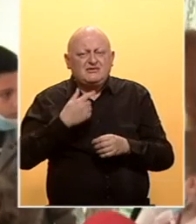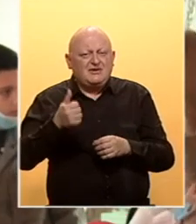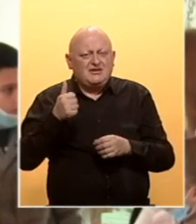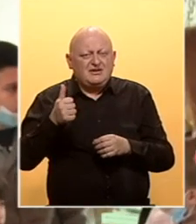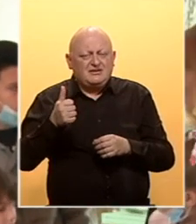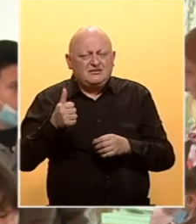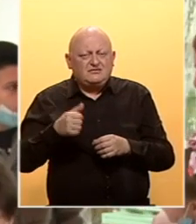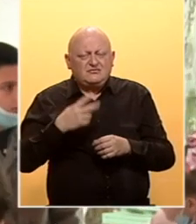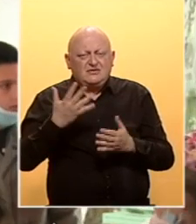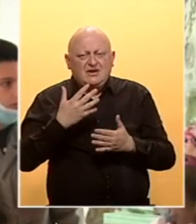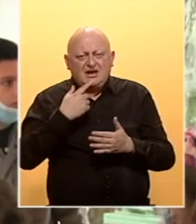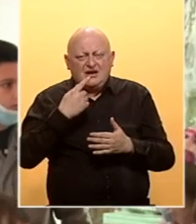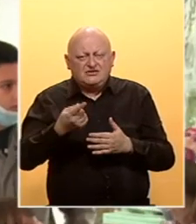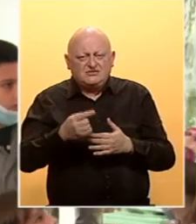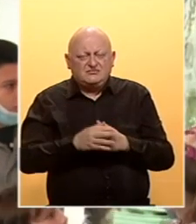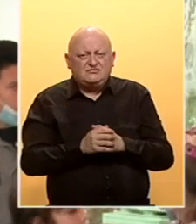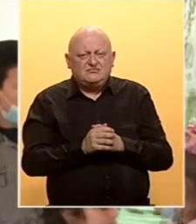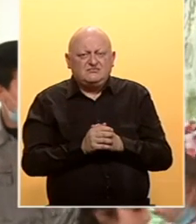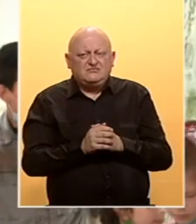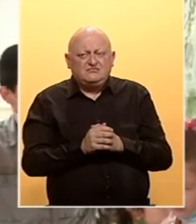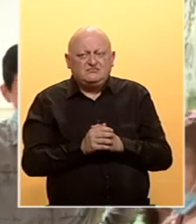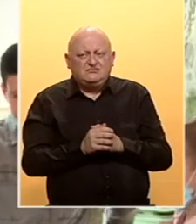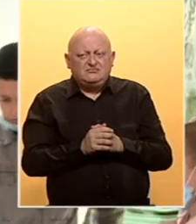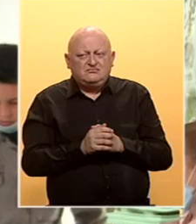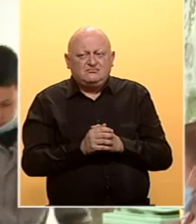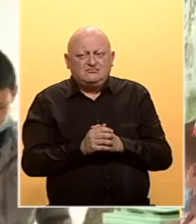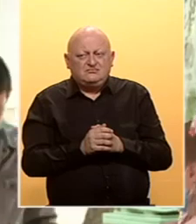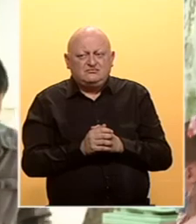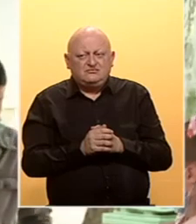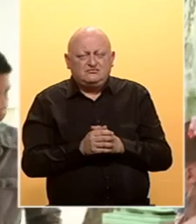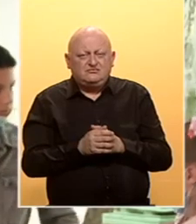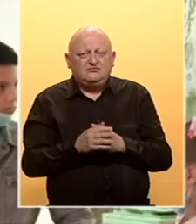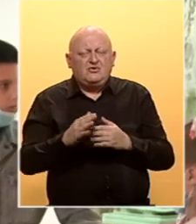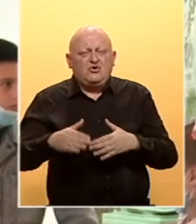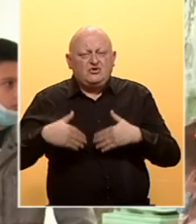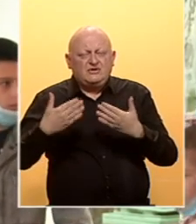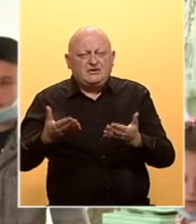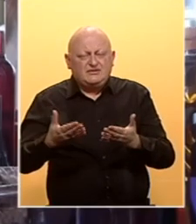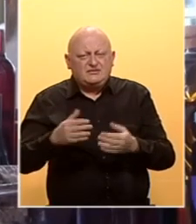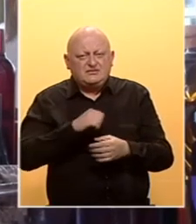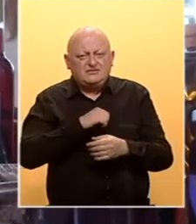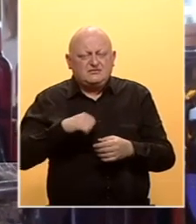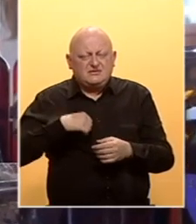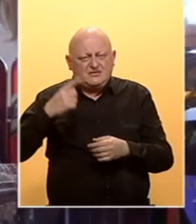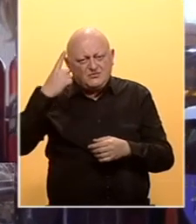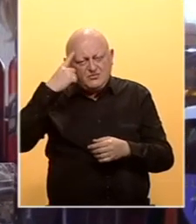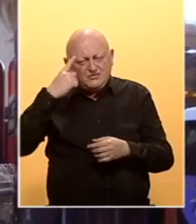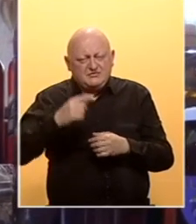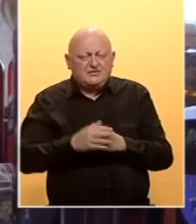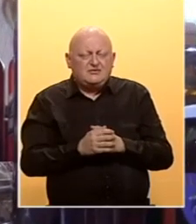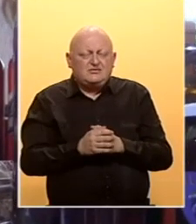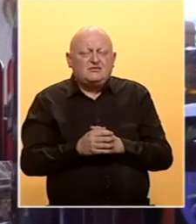odrazio i u samom smislu i